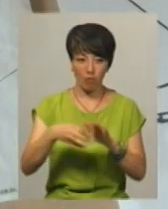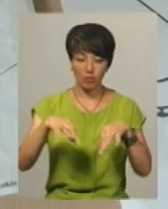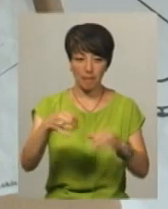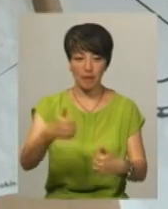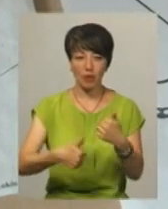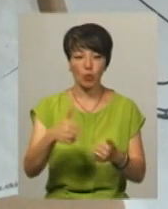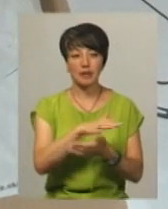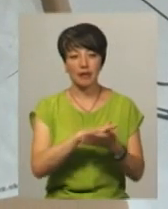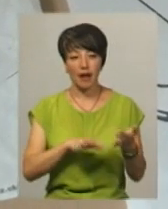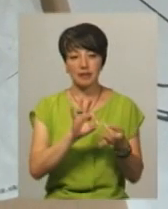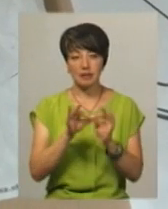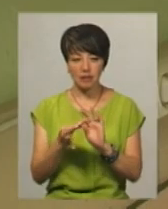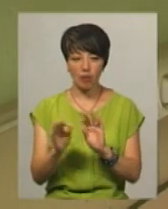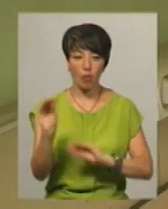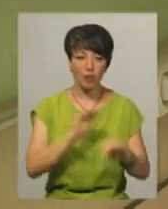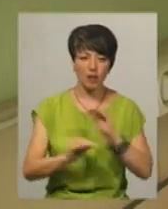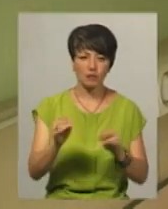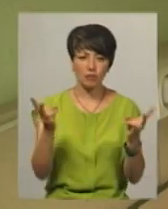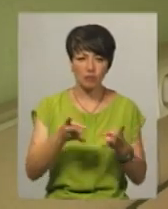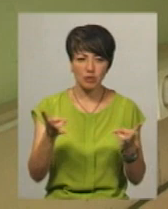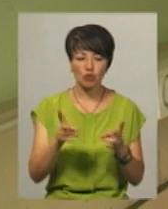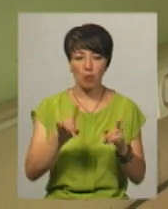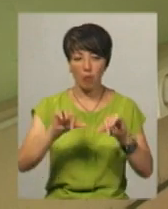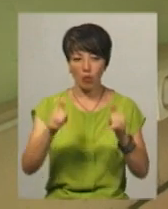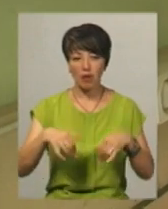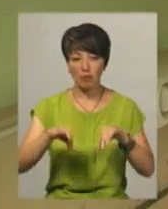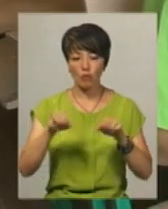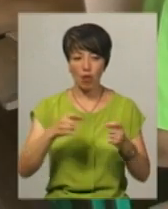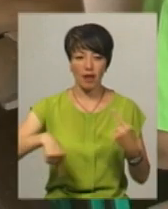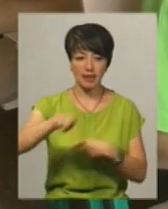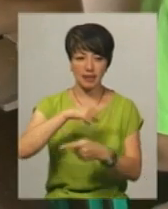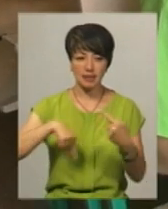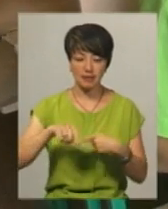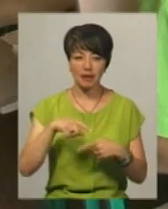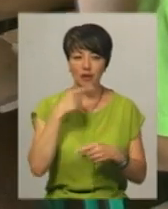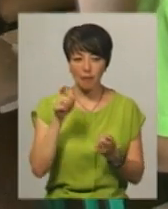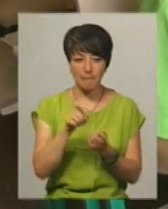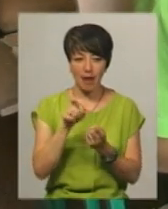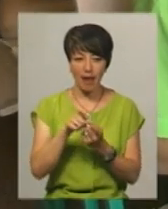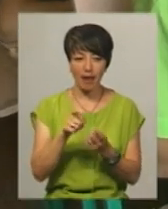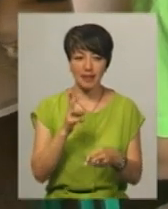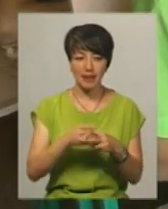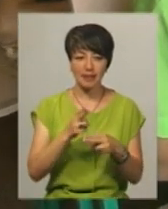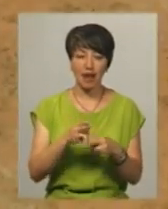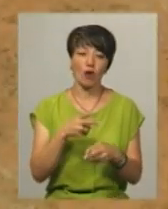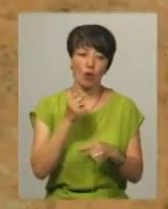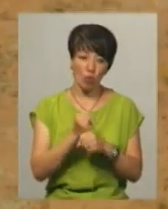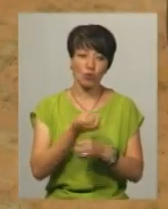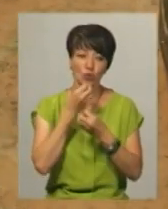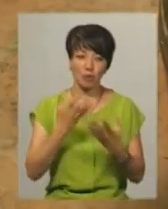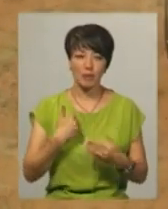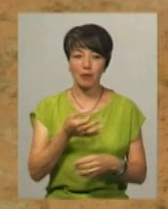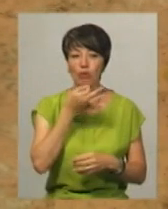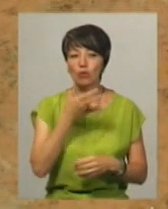Далі складніша робота. Корпус обладнують всім необхідним, аби модель машинки могла їздити. Мирослав Виноградов паяє деталі. Каже, робить це добре. Мені